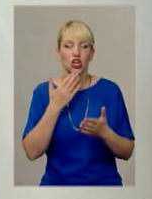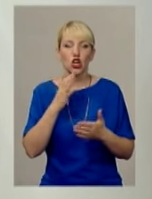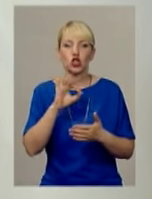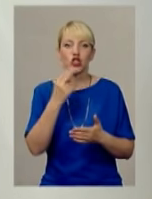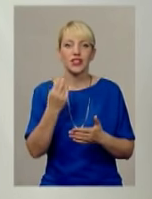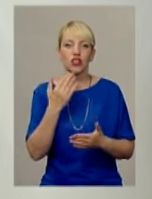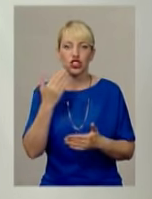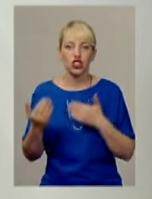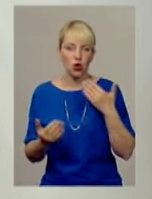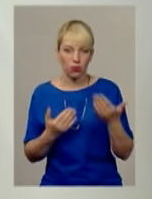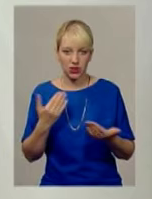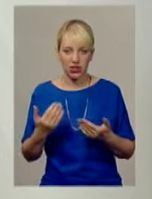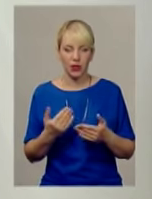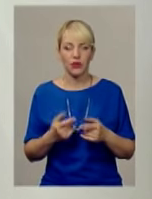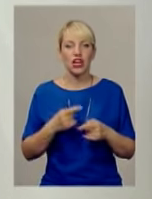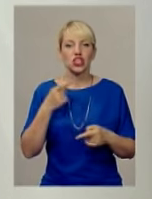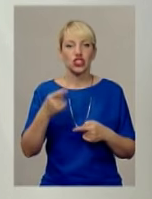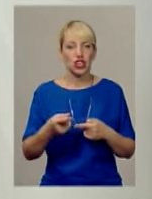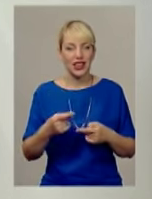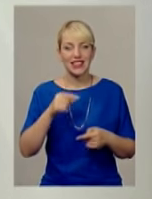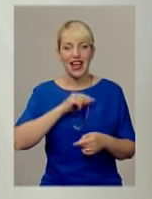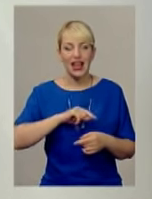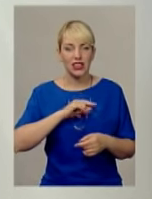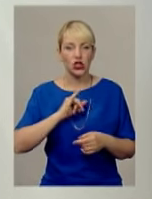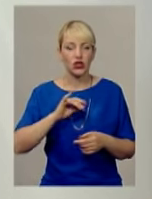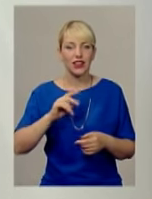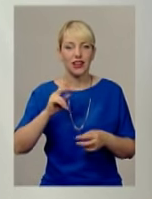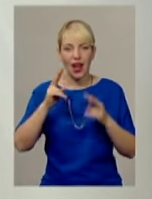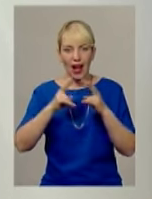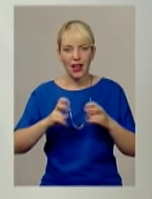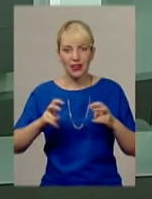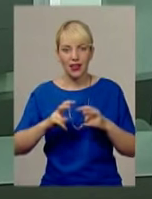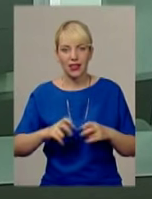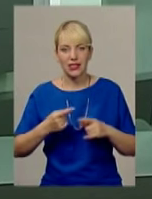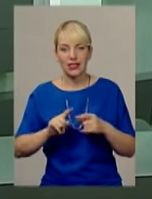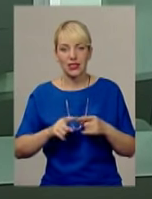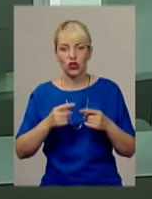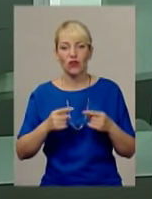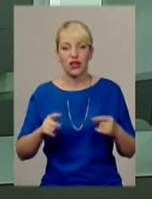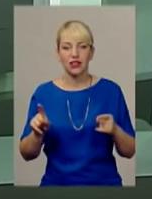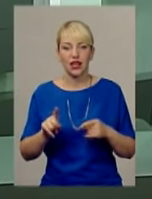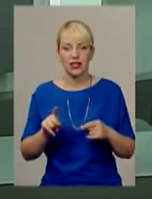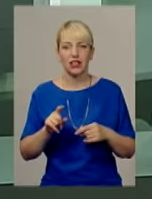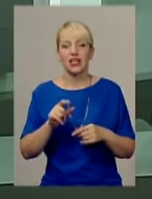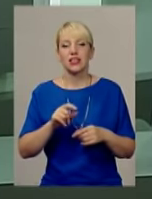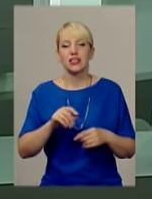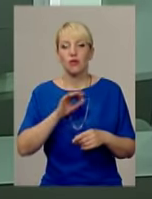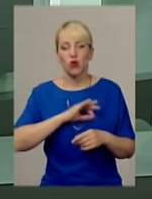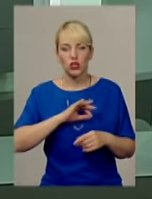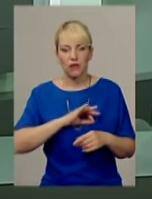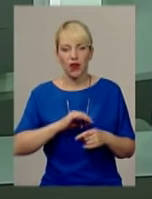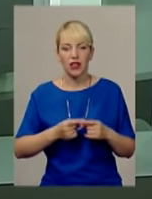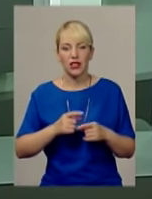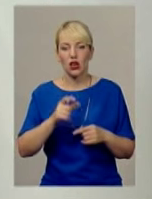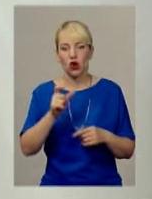через характеристику і аналіз тих товарів, які споживає пересічний громадянин протягом